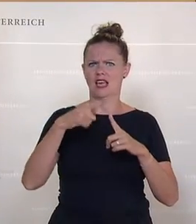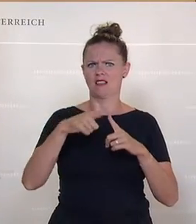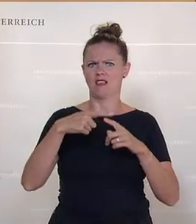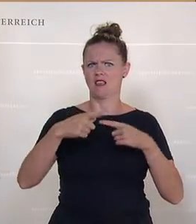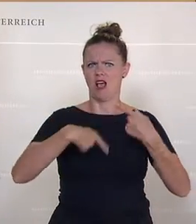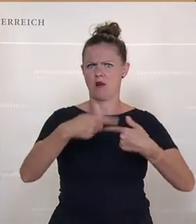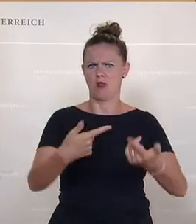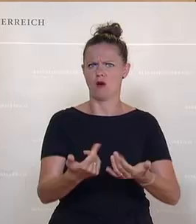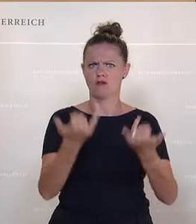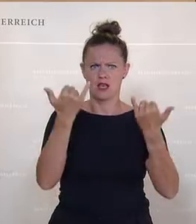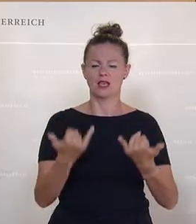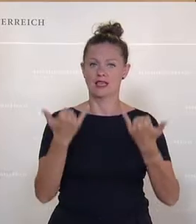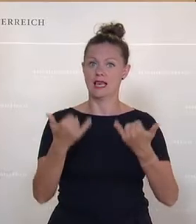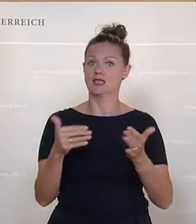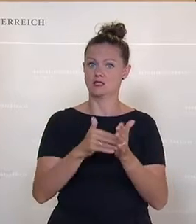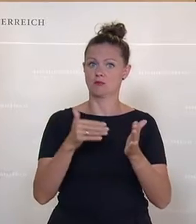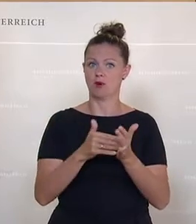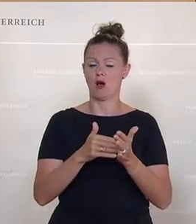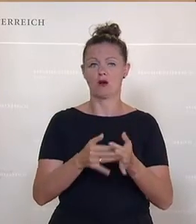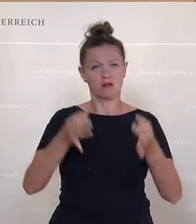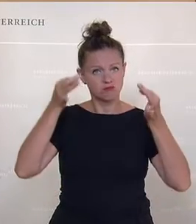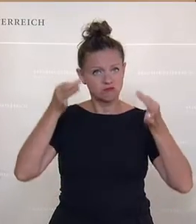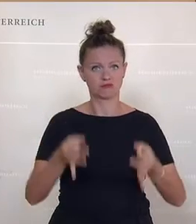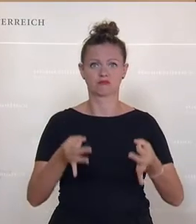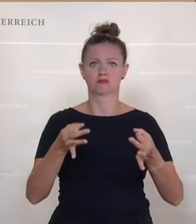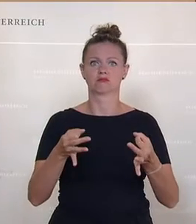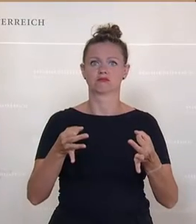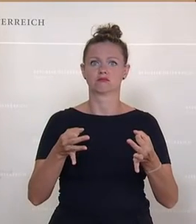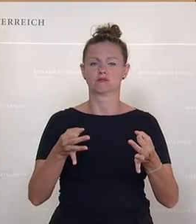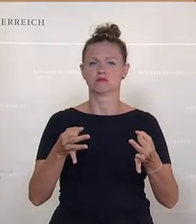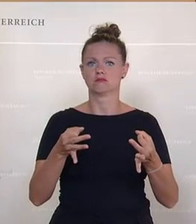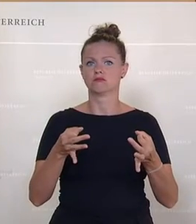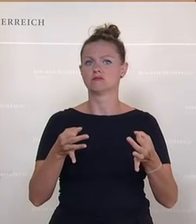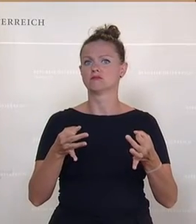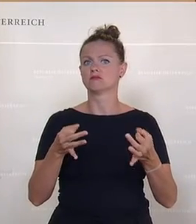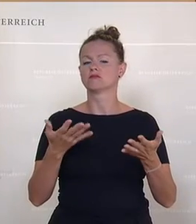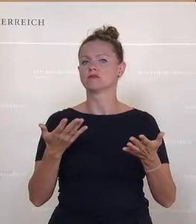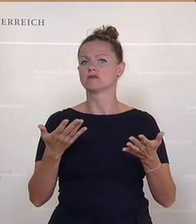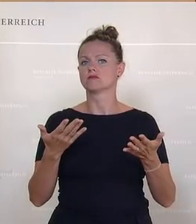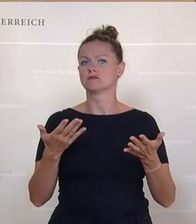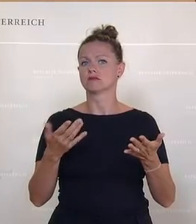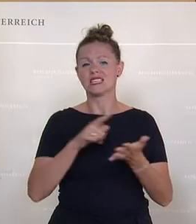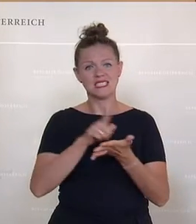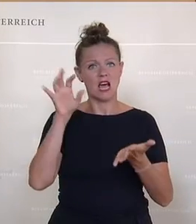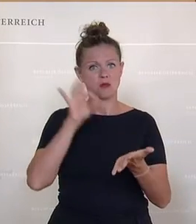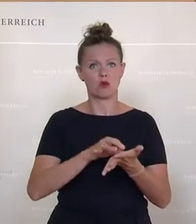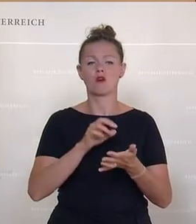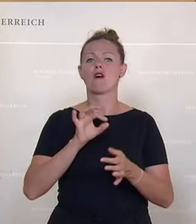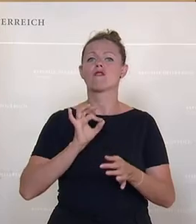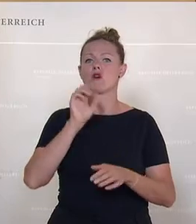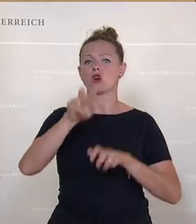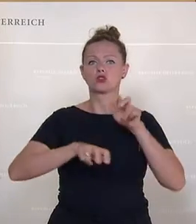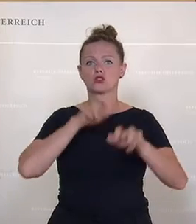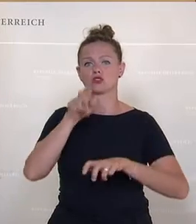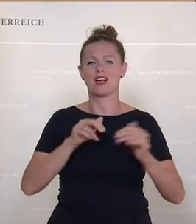Es braucht jetzt, jetzt ist die Stunde gegeben, wo es endlich den Zeitpunkt gibt für Steuergerechtigkeit in